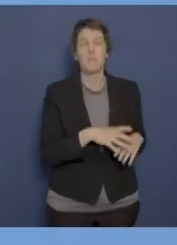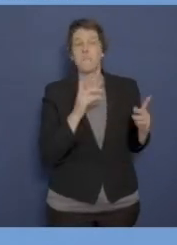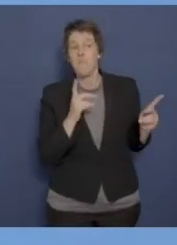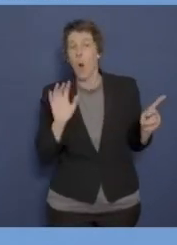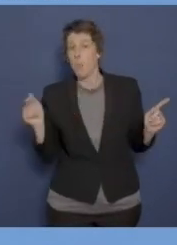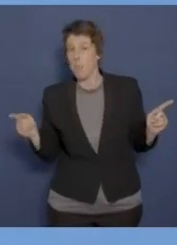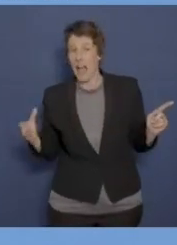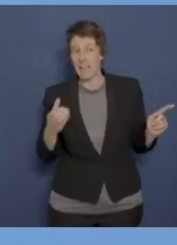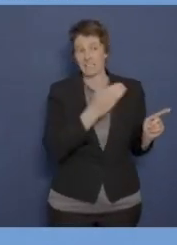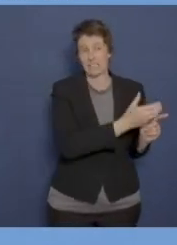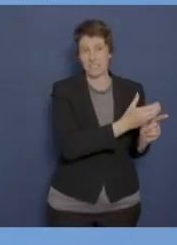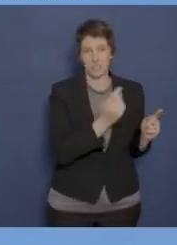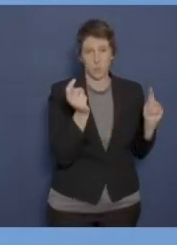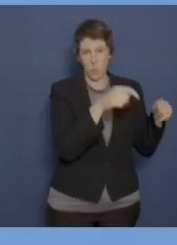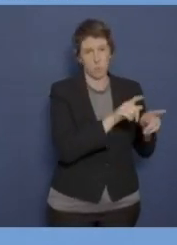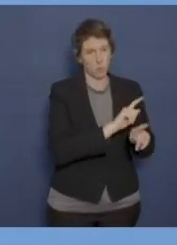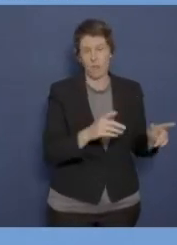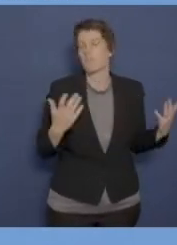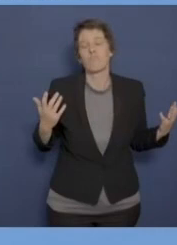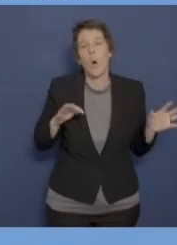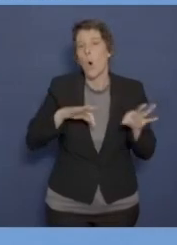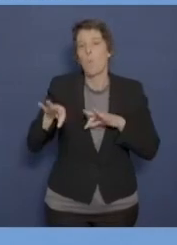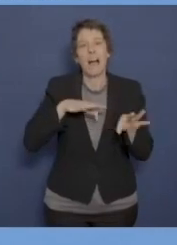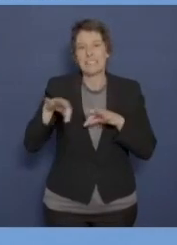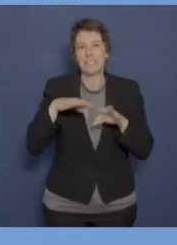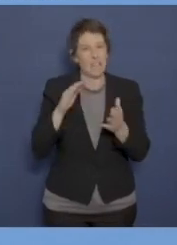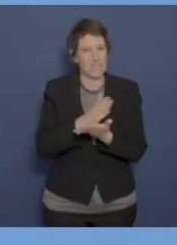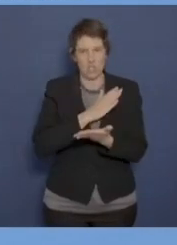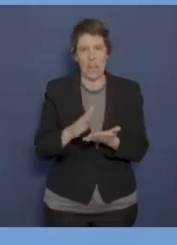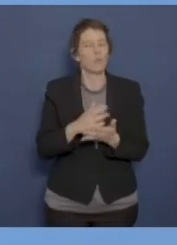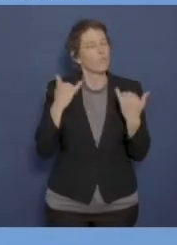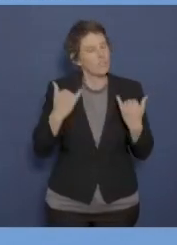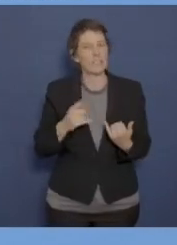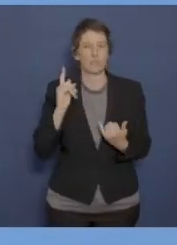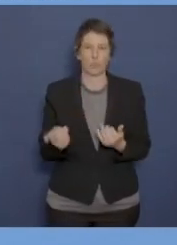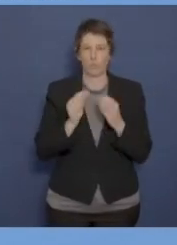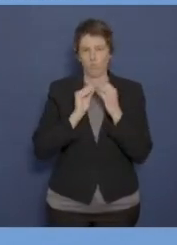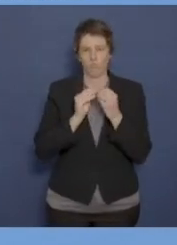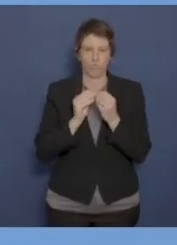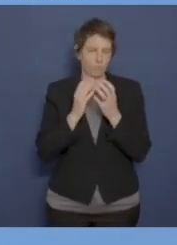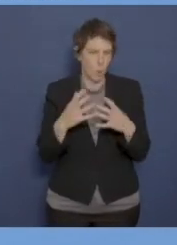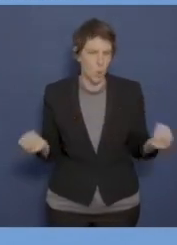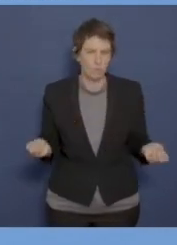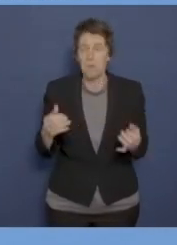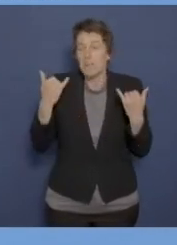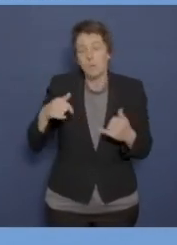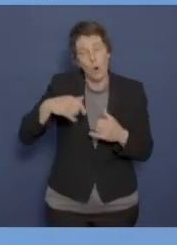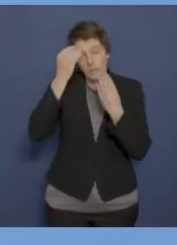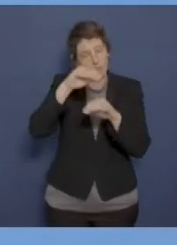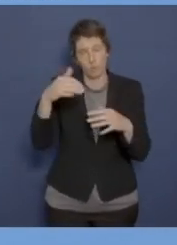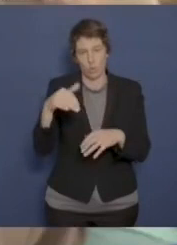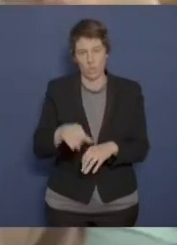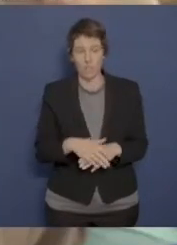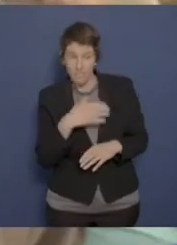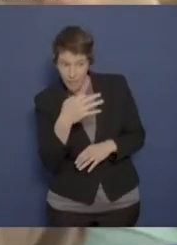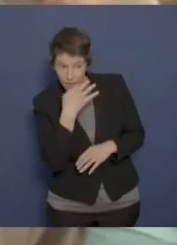Ersatzgestellung geben wird oder nicht, das sind operative Dinge, die jetzt in Klärung sind. Dazu kann ich Ihnen heute noch nichts mitteilen. Eine Frage